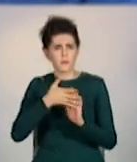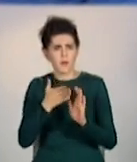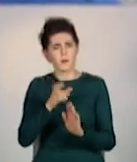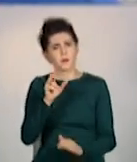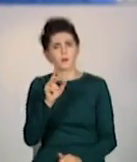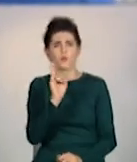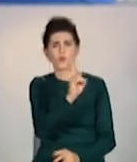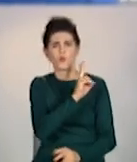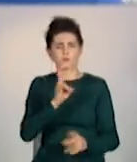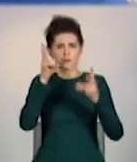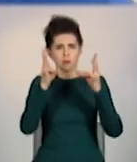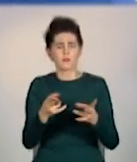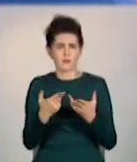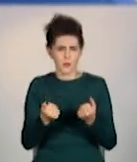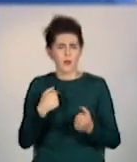не постраждав.